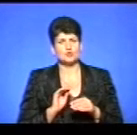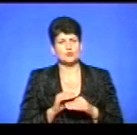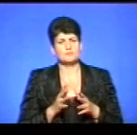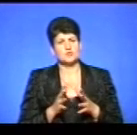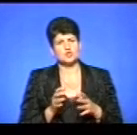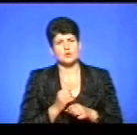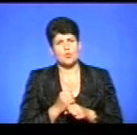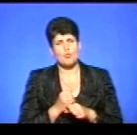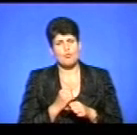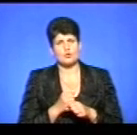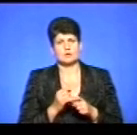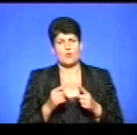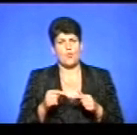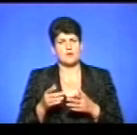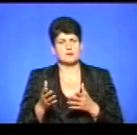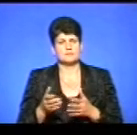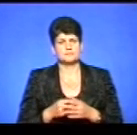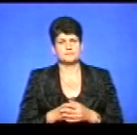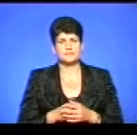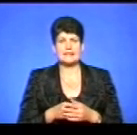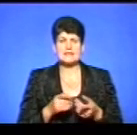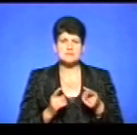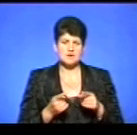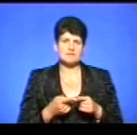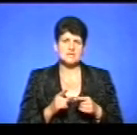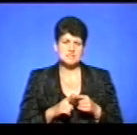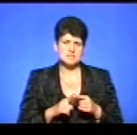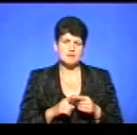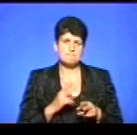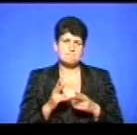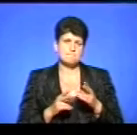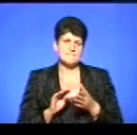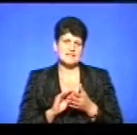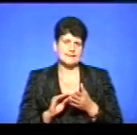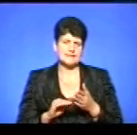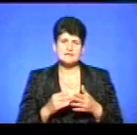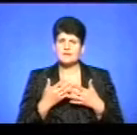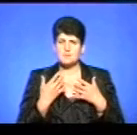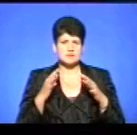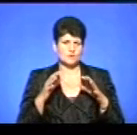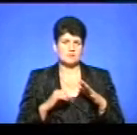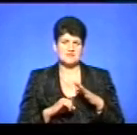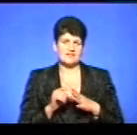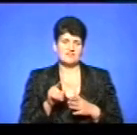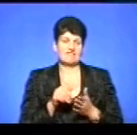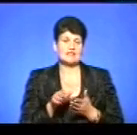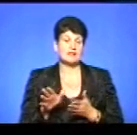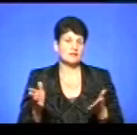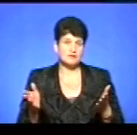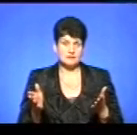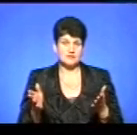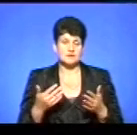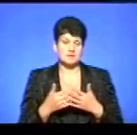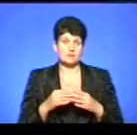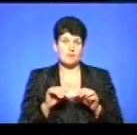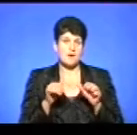роботи відповідним органам? Насправді, такі петиції немає законодавчих підстав їх відхилити. Наприклад, по цей саме